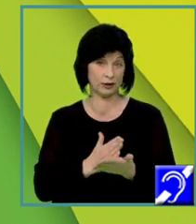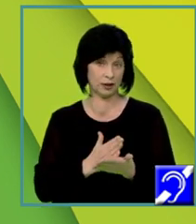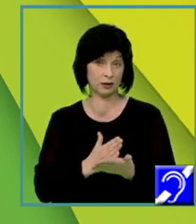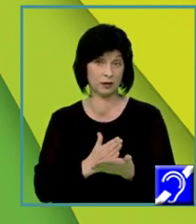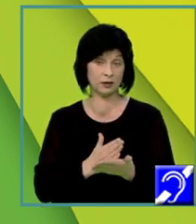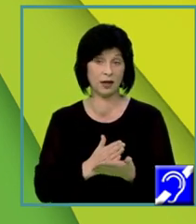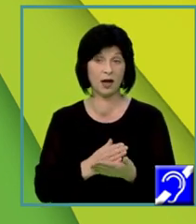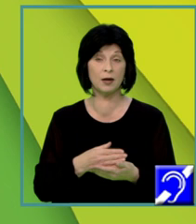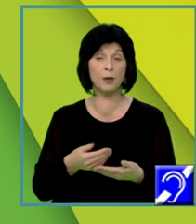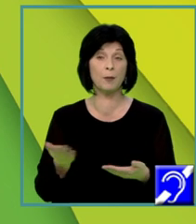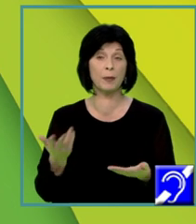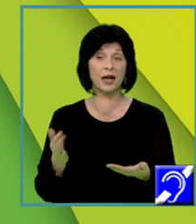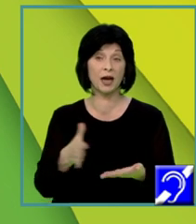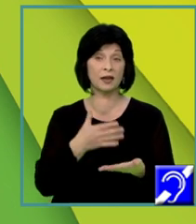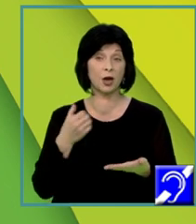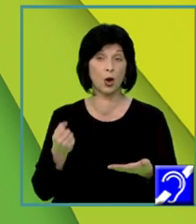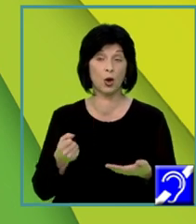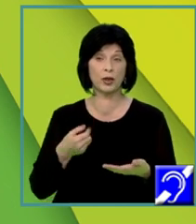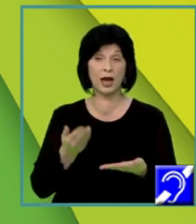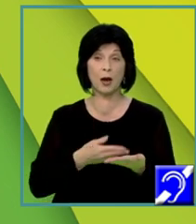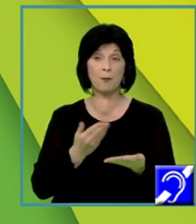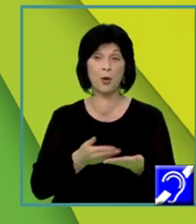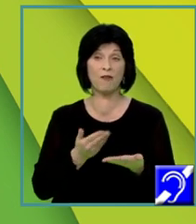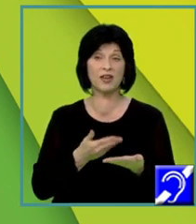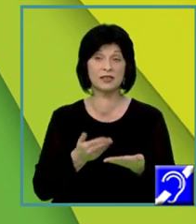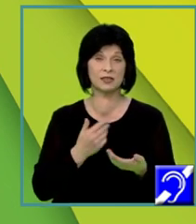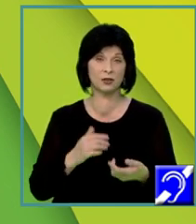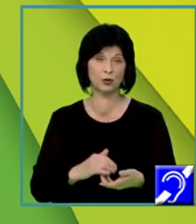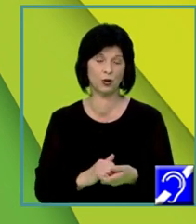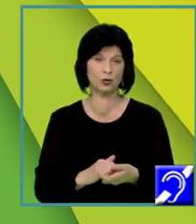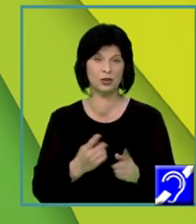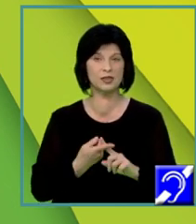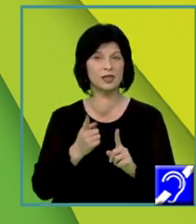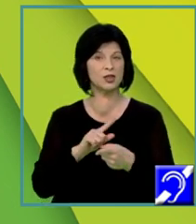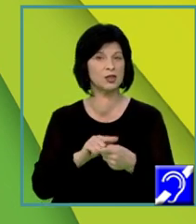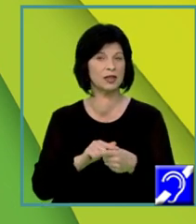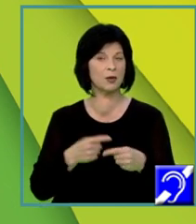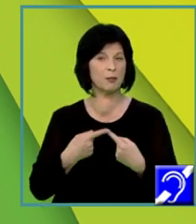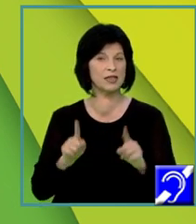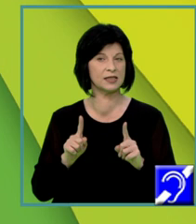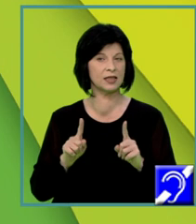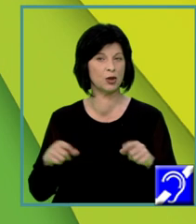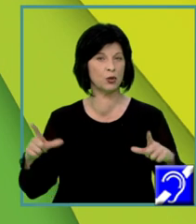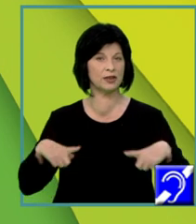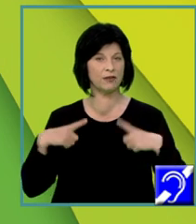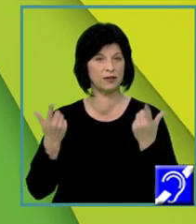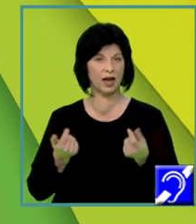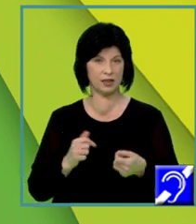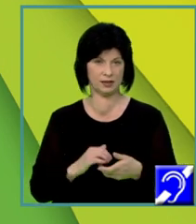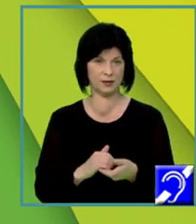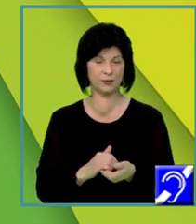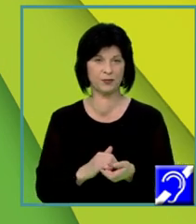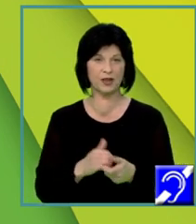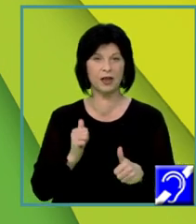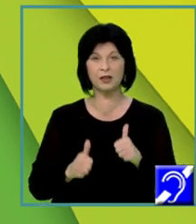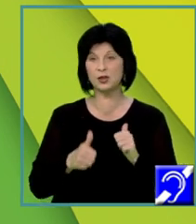narratorul, decizia de a practica un sport, de a-și schimba stilul de viață, implică hotărâre de terminare. Sportul,